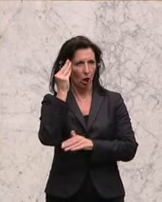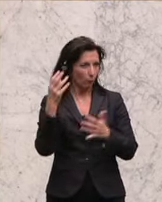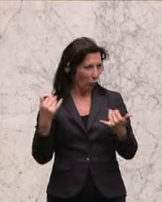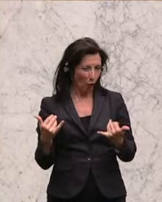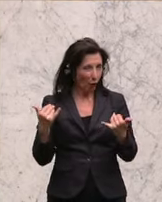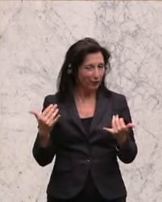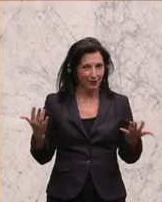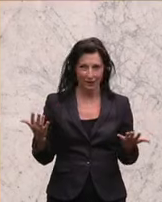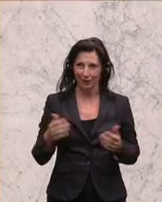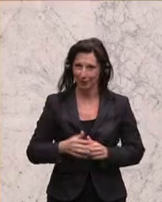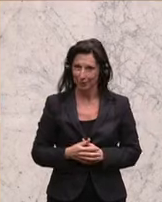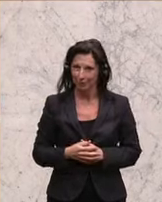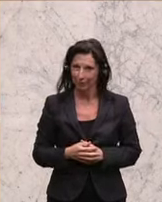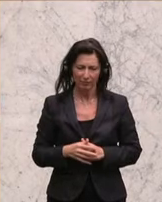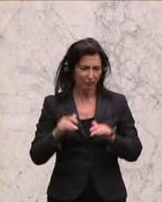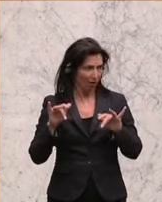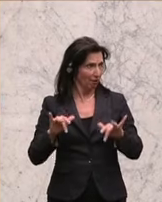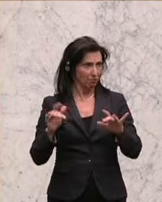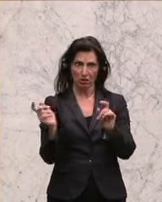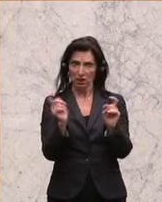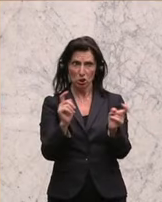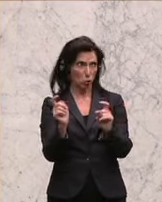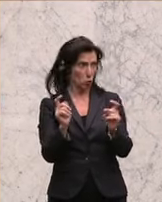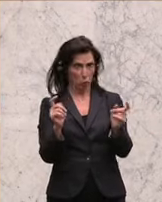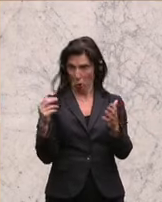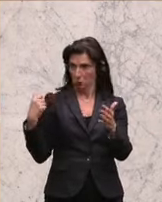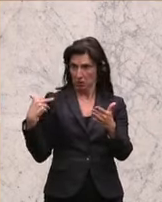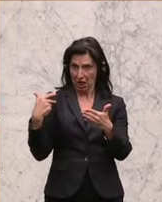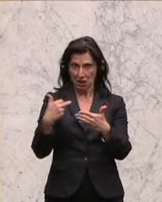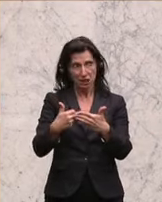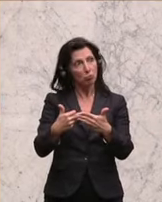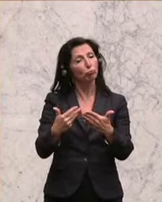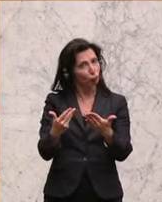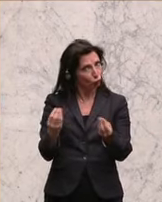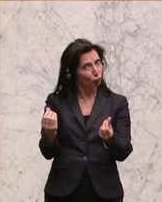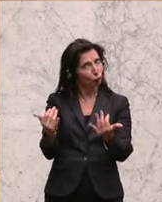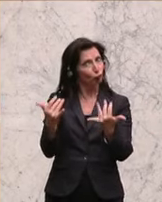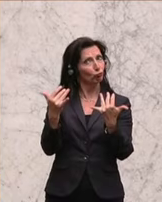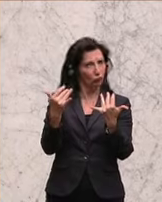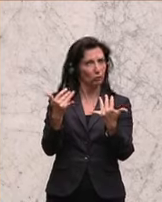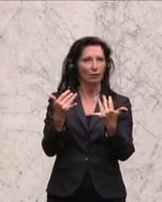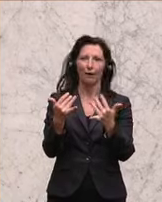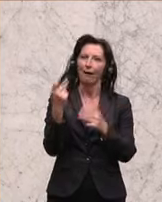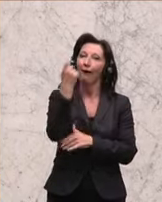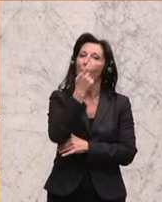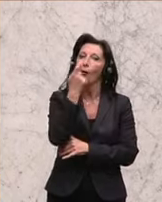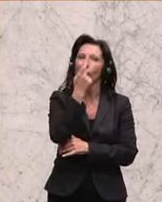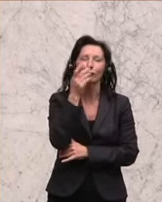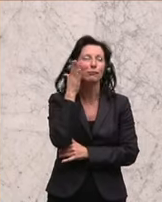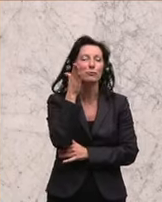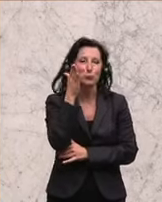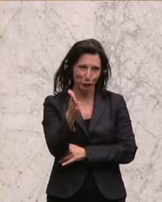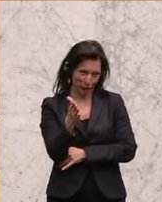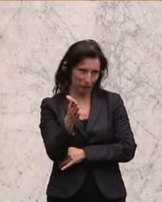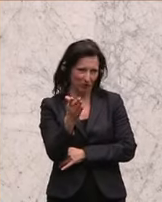eine Debatte erlebt, die Hoffnung gibt, die mir jedenfalls als Bildungspolitiker Hoffnung